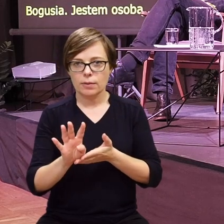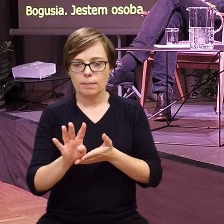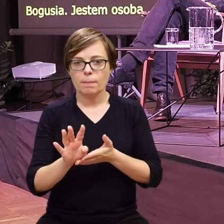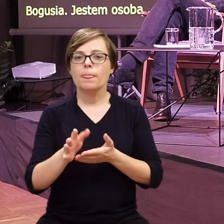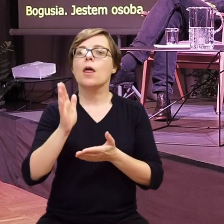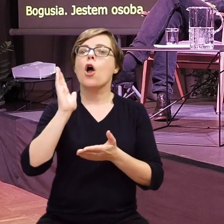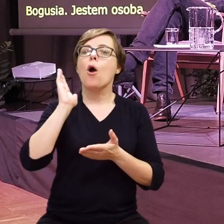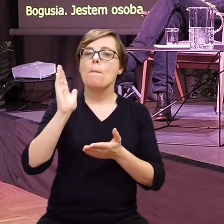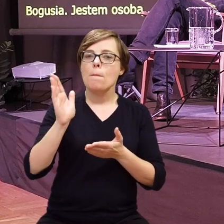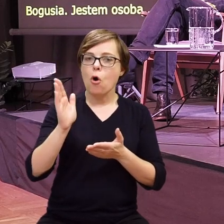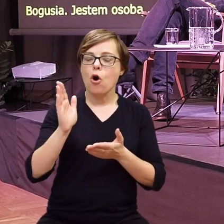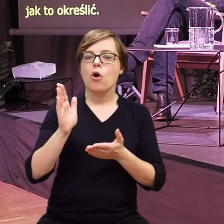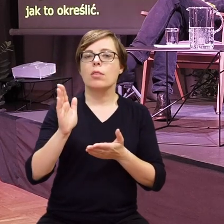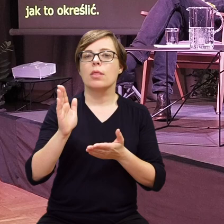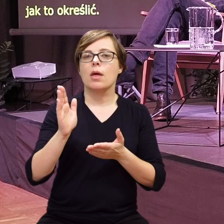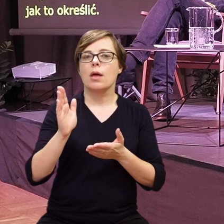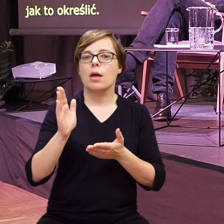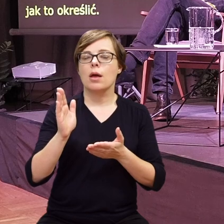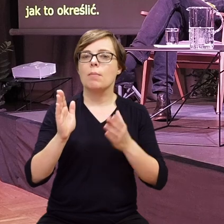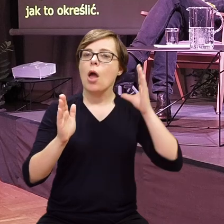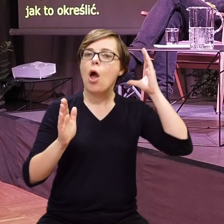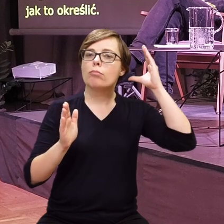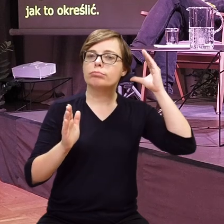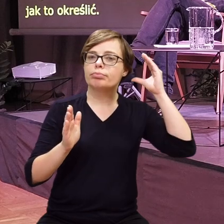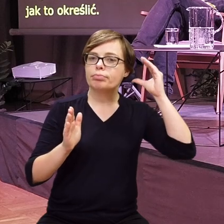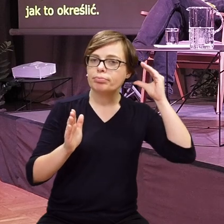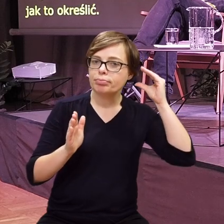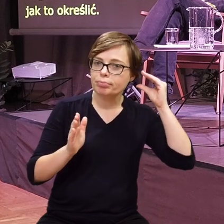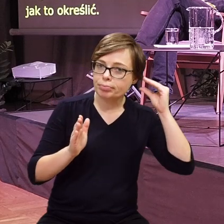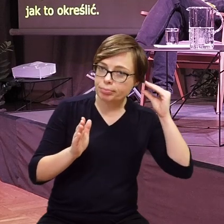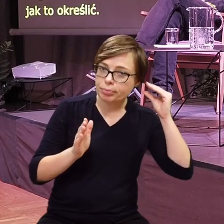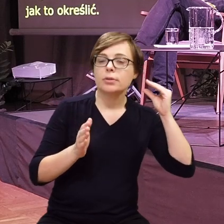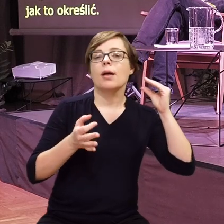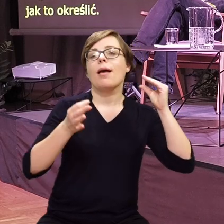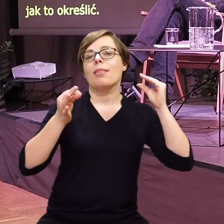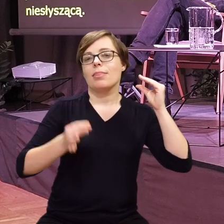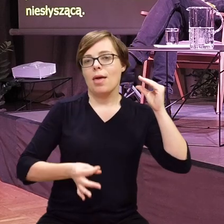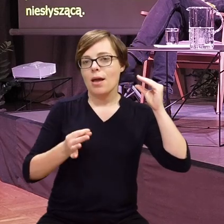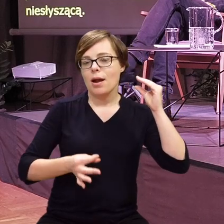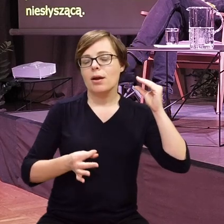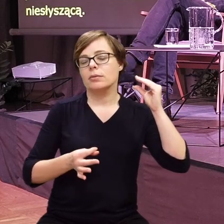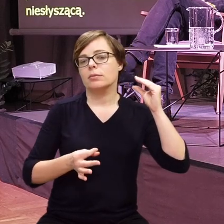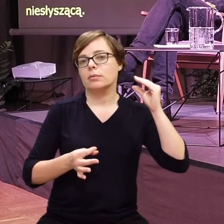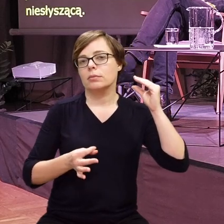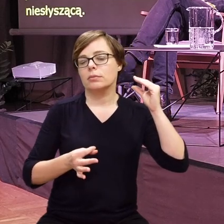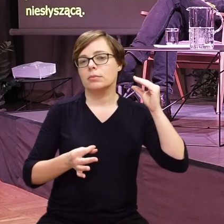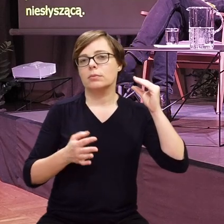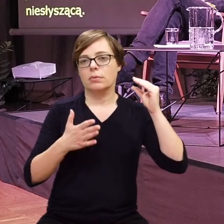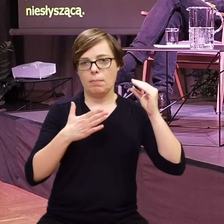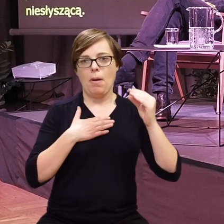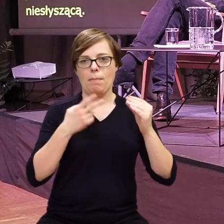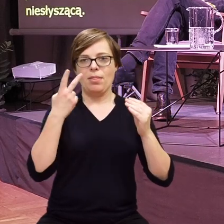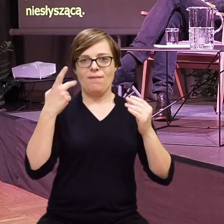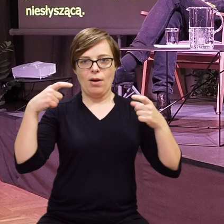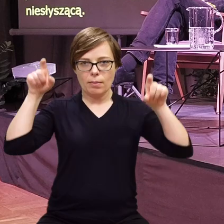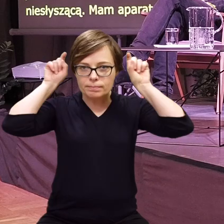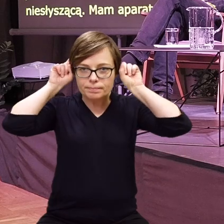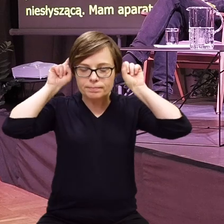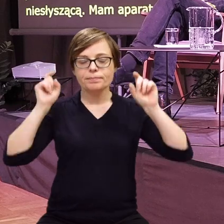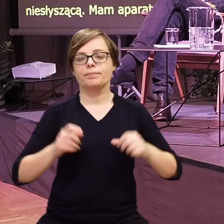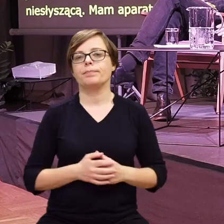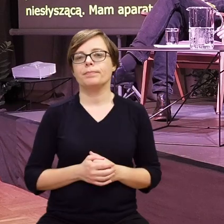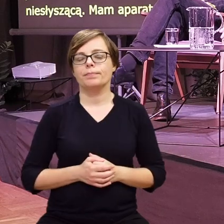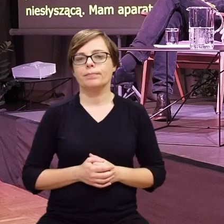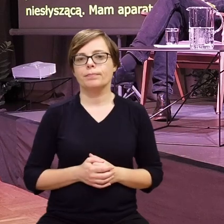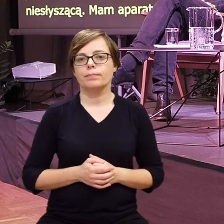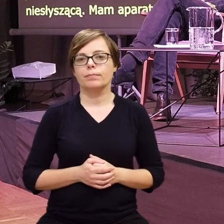potem mój niedosłuch się pogłębiał w drugim uchu i w tym momencie noszę dwa aparaty słuchowe.